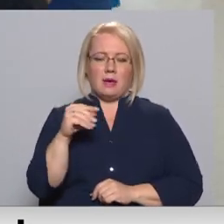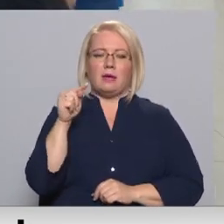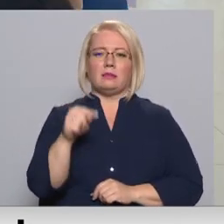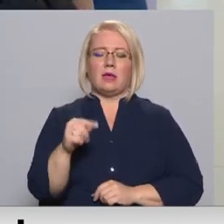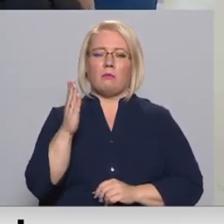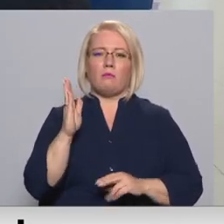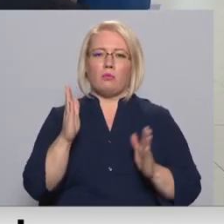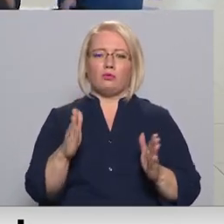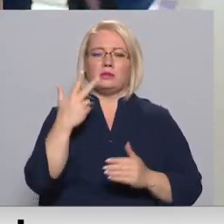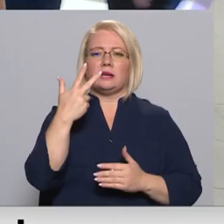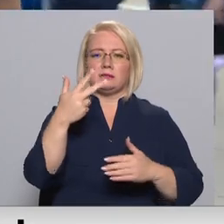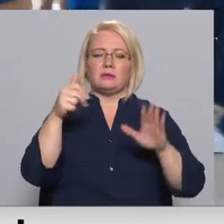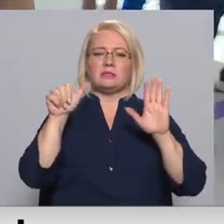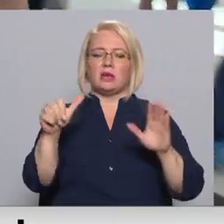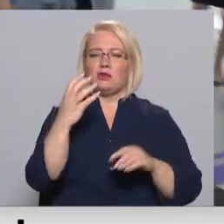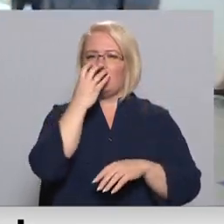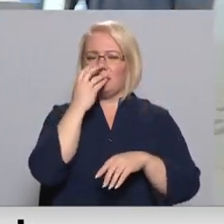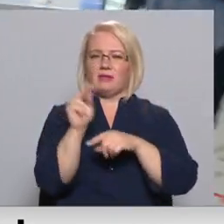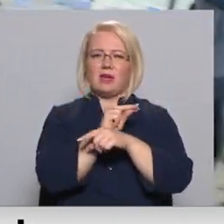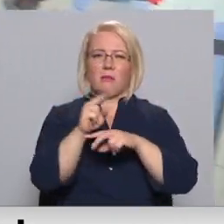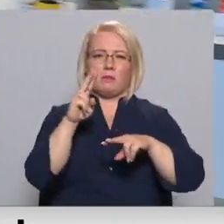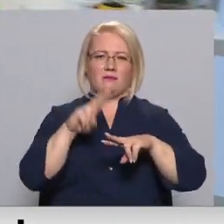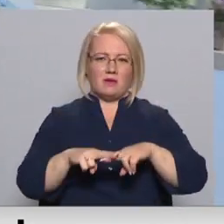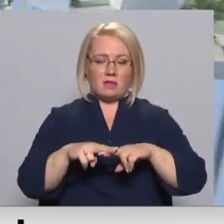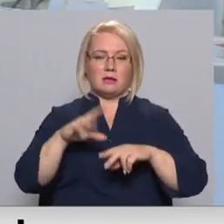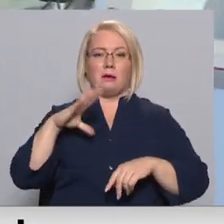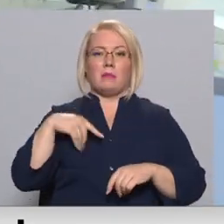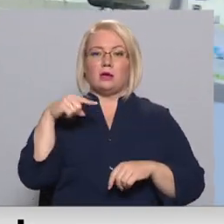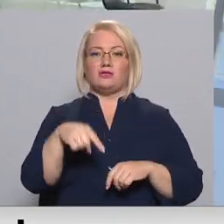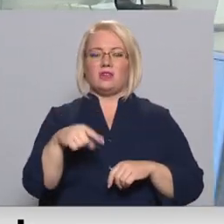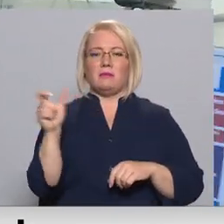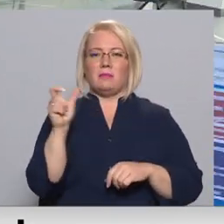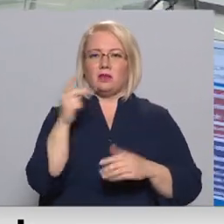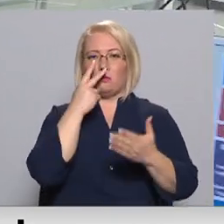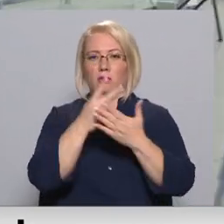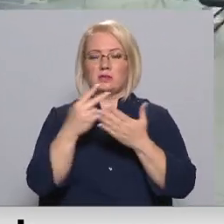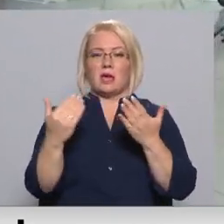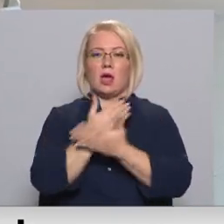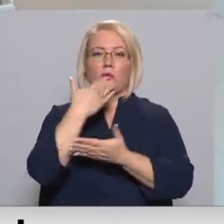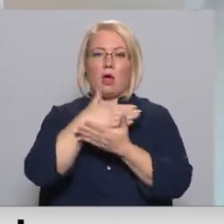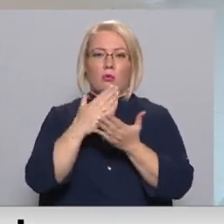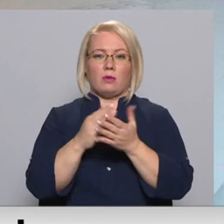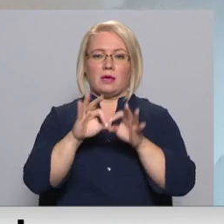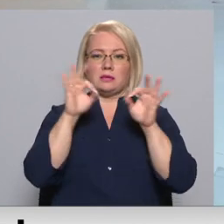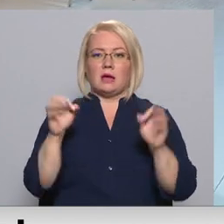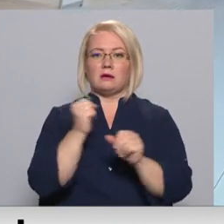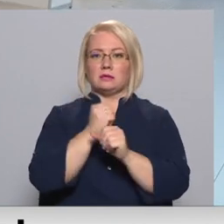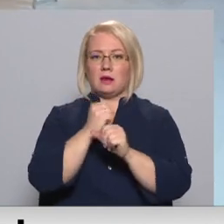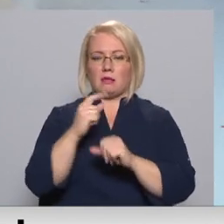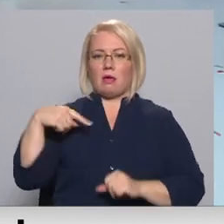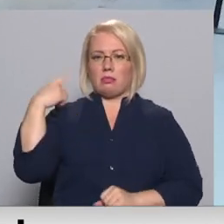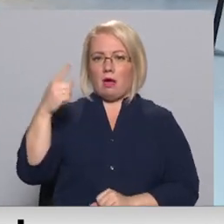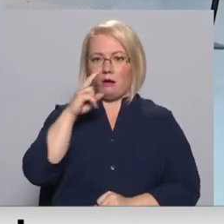izvietots 36 intensīvās terapijas gultas. Pēc šā brīža prognozēm jaunā nodaļa var atsākt strādāt jau nākamnedēļ.